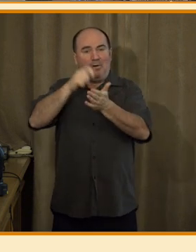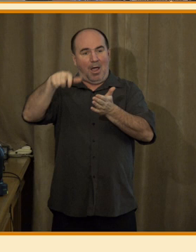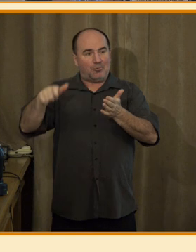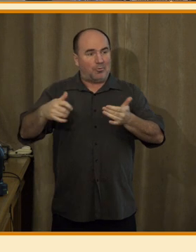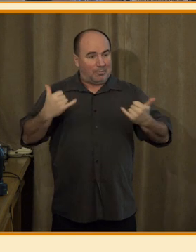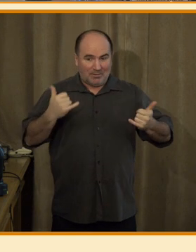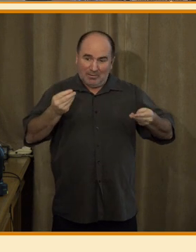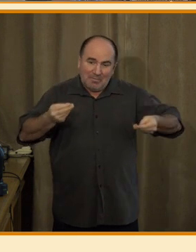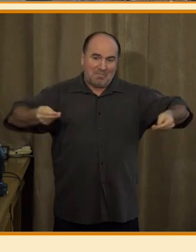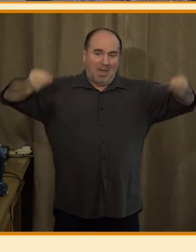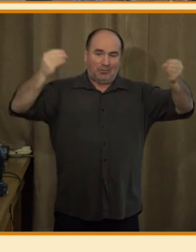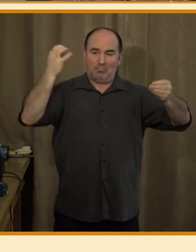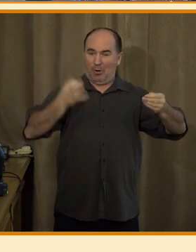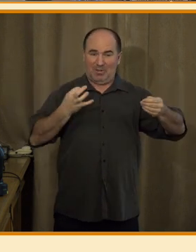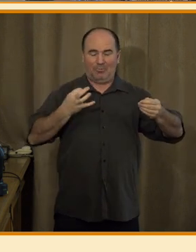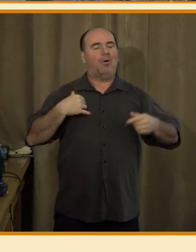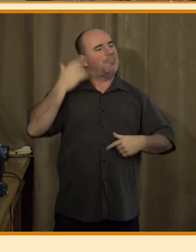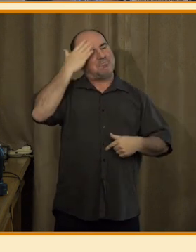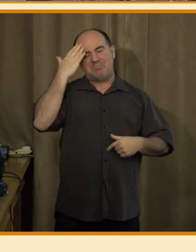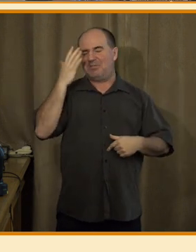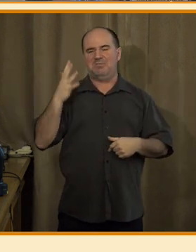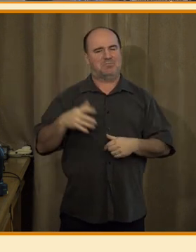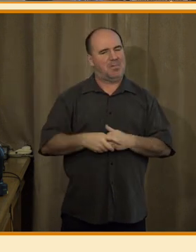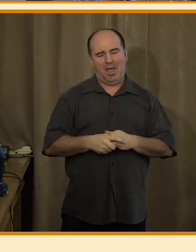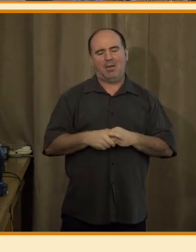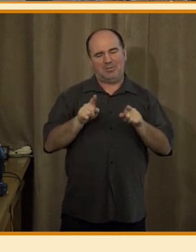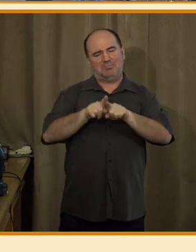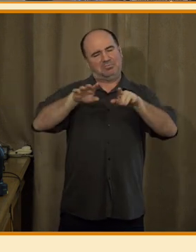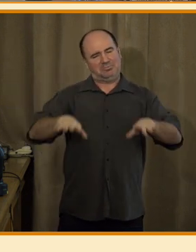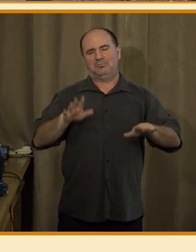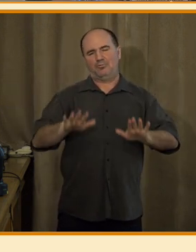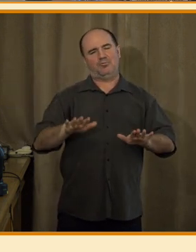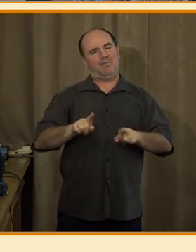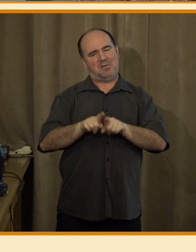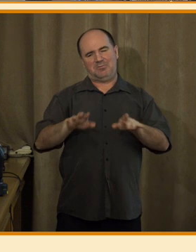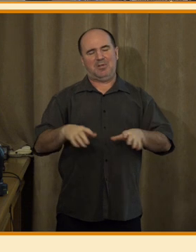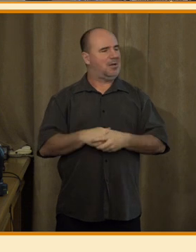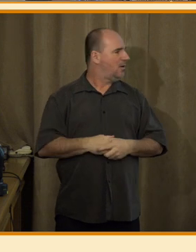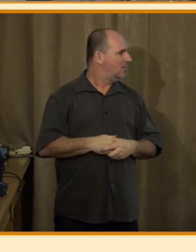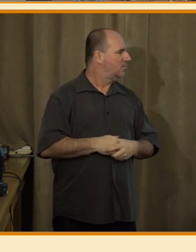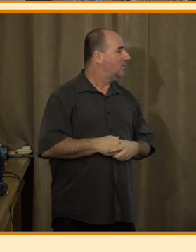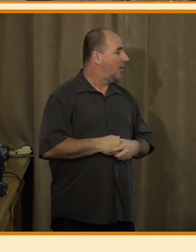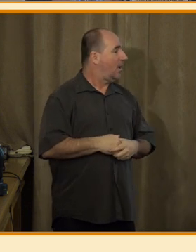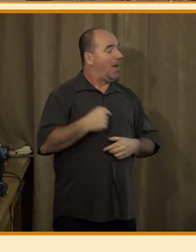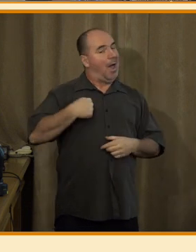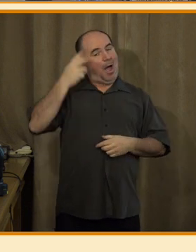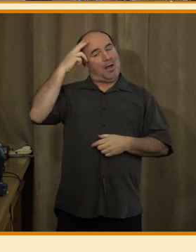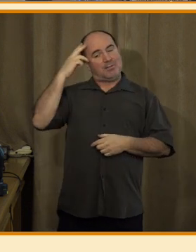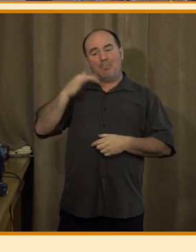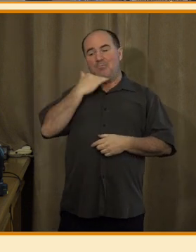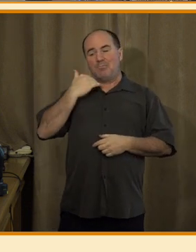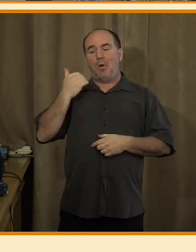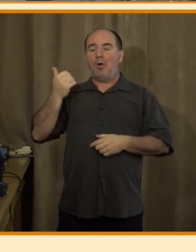pracují pravidelně. Já sama jsem u spousty kolegů, kteří nejsou, řekla bych, k technologiím